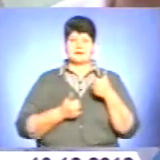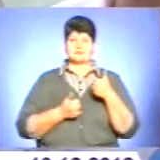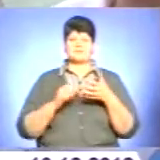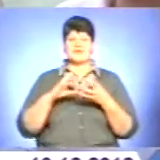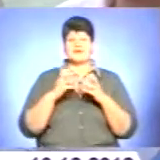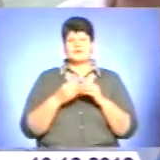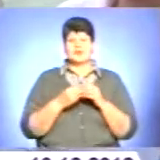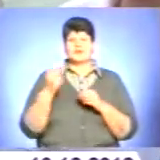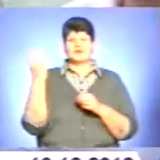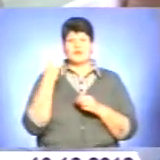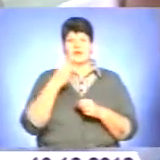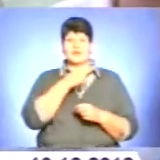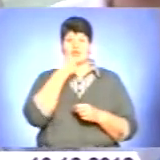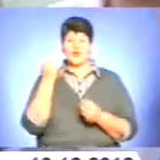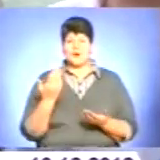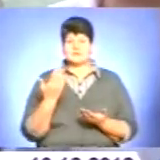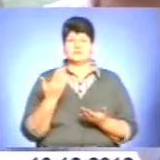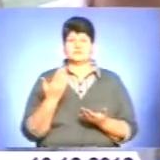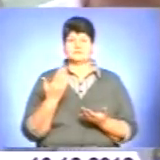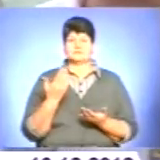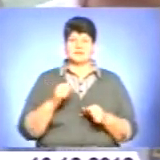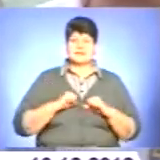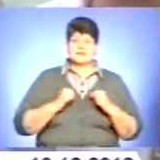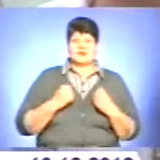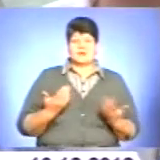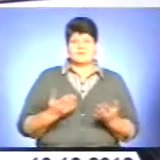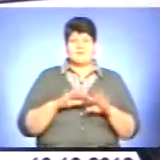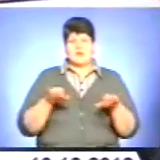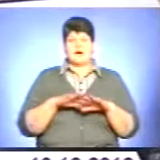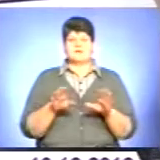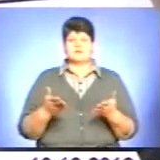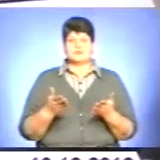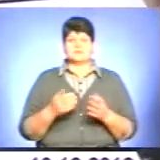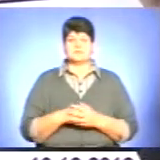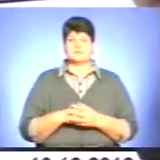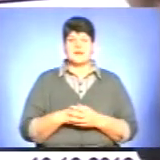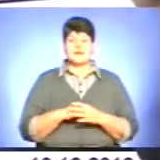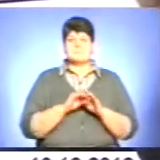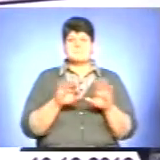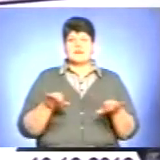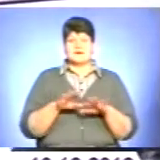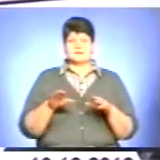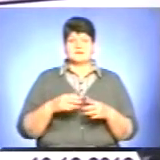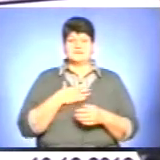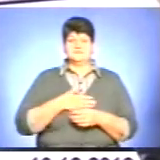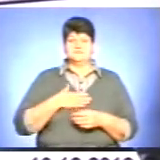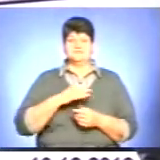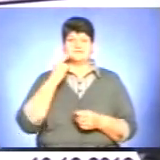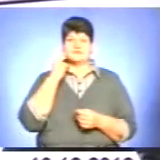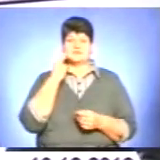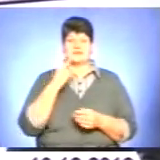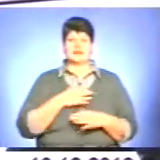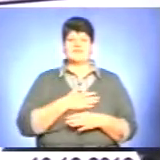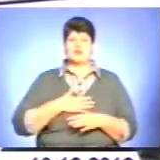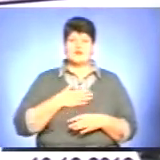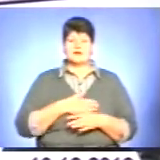Результати. Другий дорослий. Стараюся. Плаваю. Плаваю? Ні, я не знаю. Я хвилююся завжди, тому що хвилювання